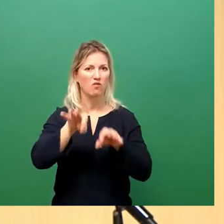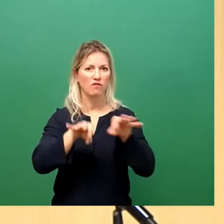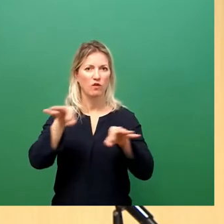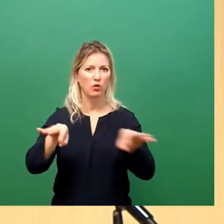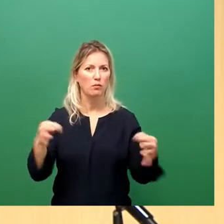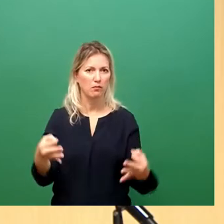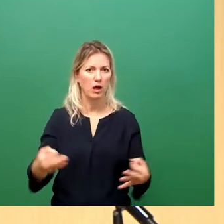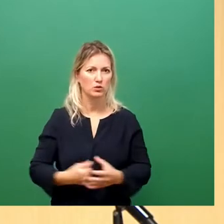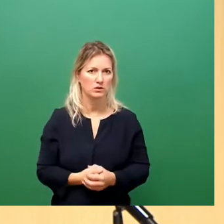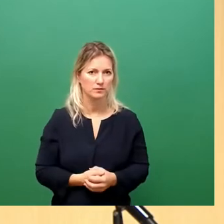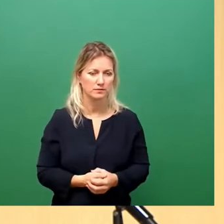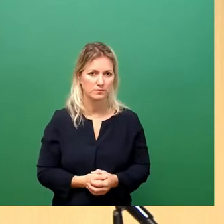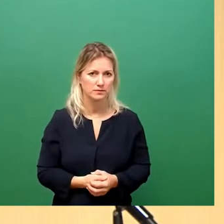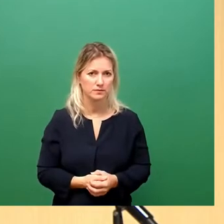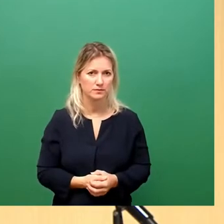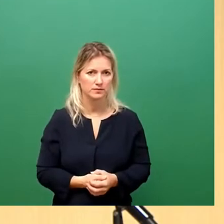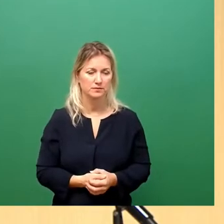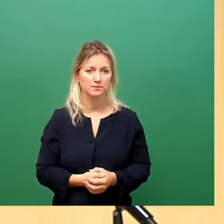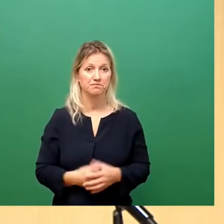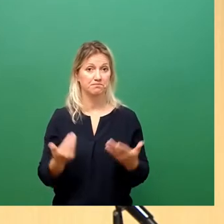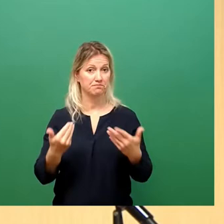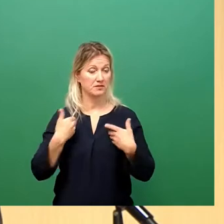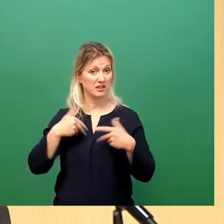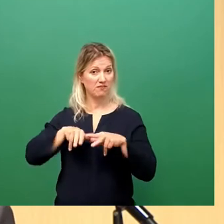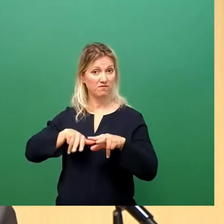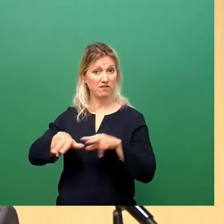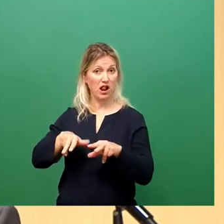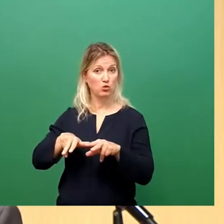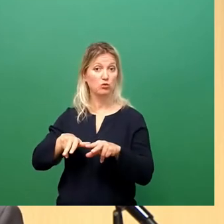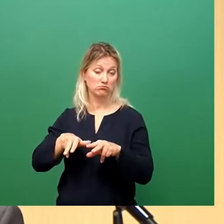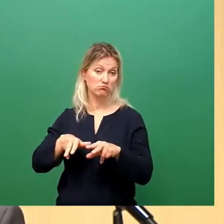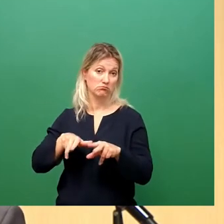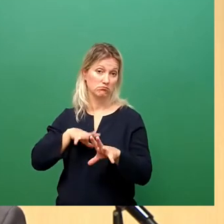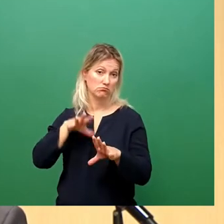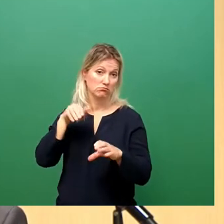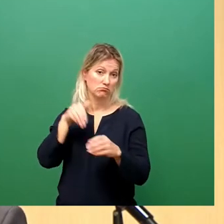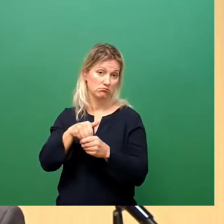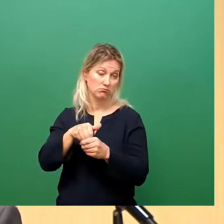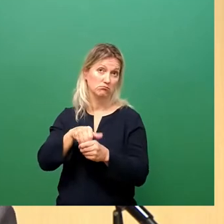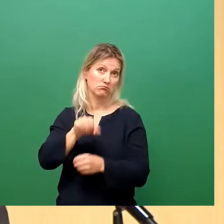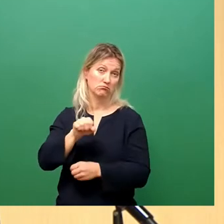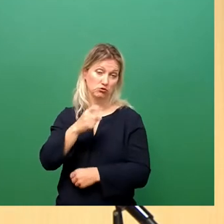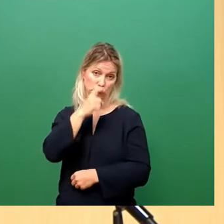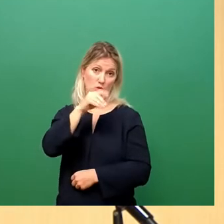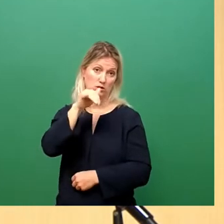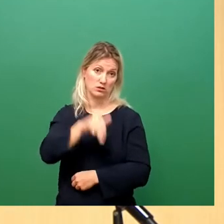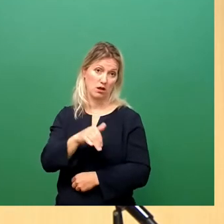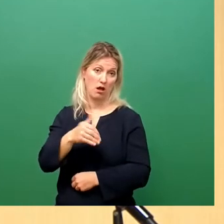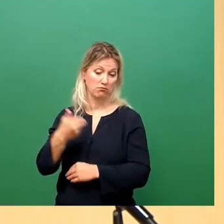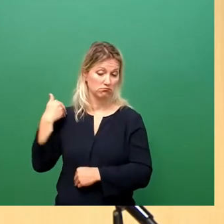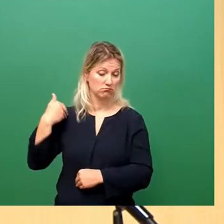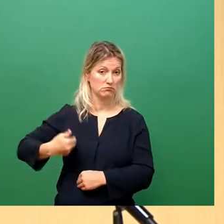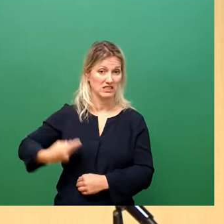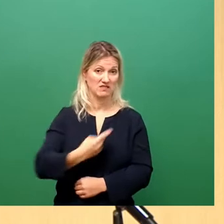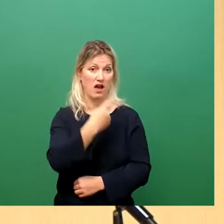Meine Damen und Herren, die Verwaltung kann durchaus stolz darauf sein, dass wir in den vergangenen zwei Jahren sehr solidarisch